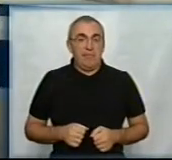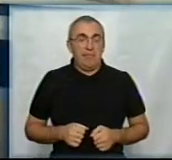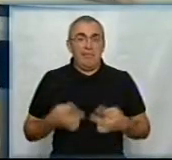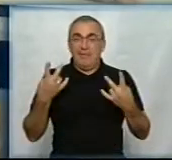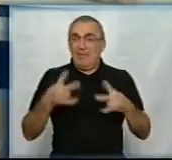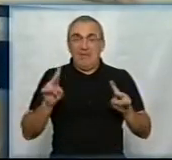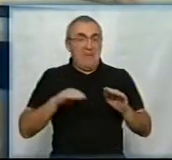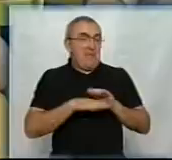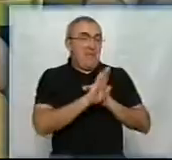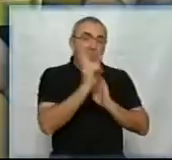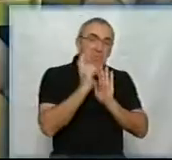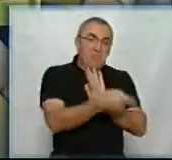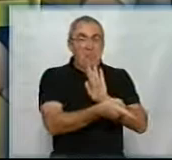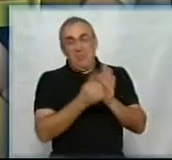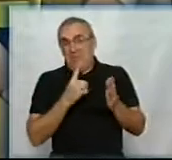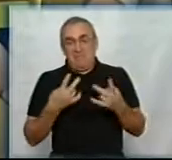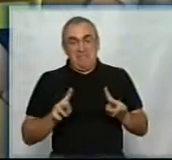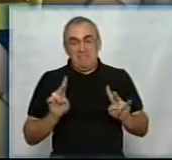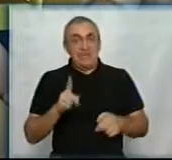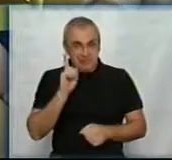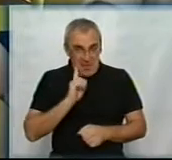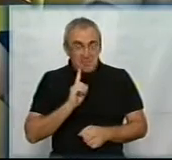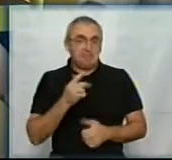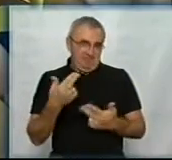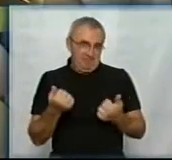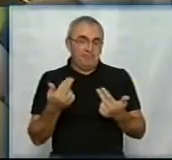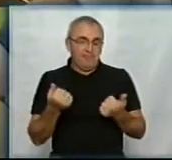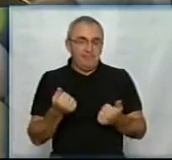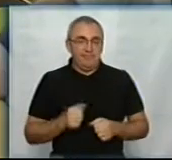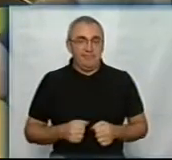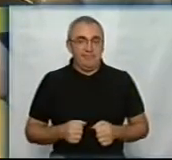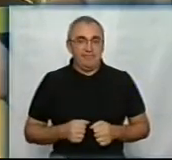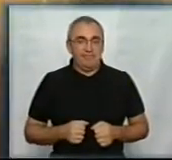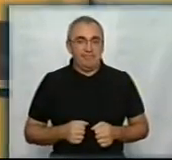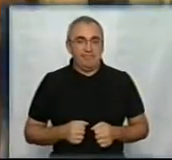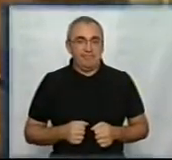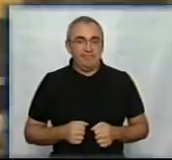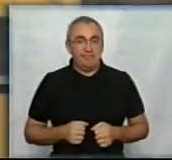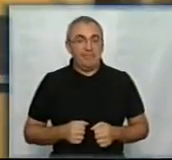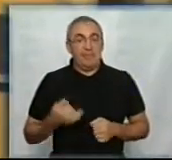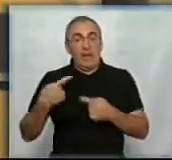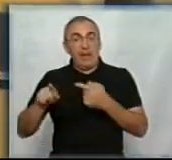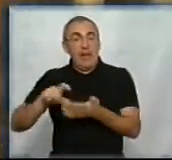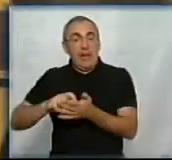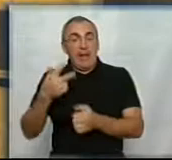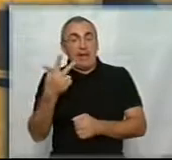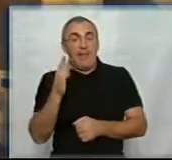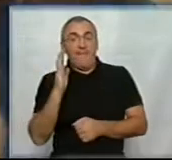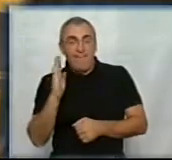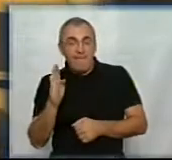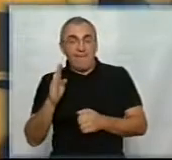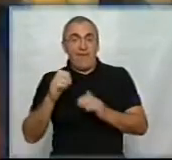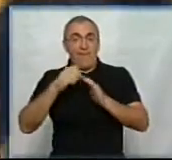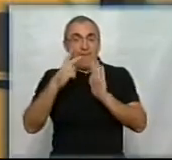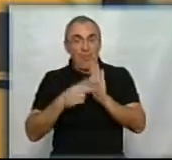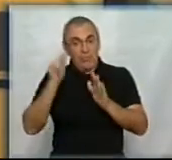заходити до суда. Смачно? Так. Любиш кефір? Ні. Це інший клас, третій В. Вісімнадцятеро